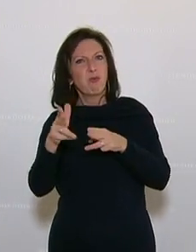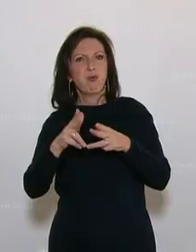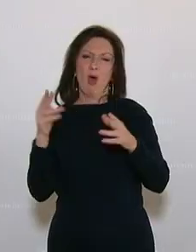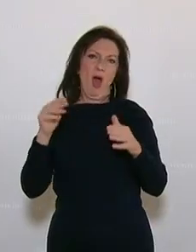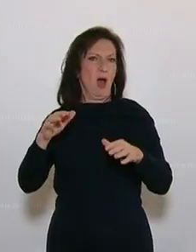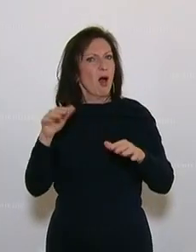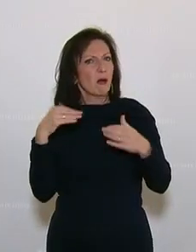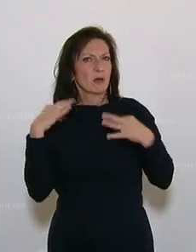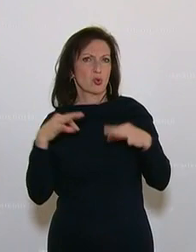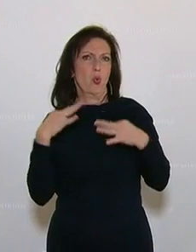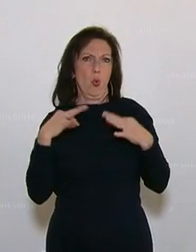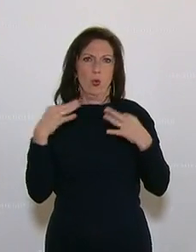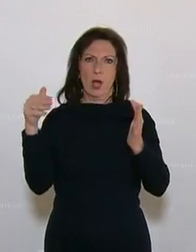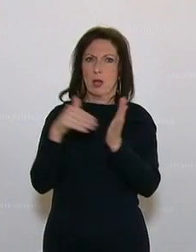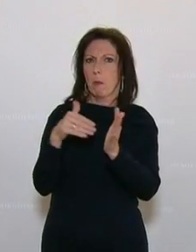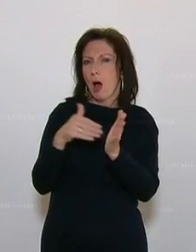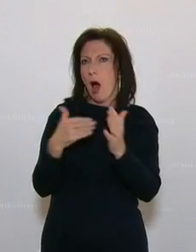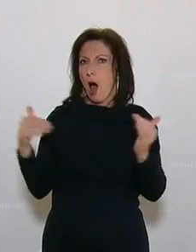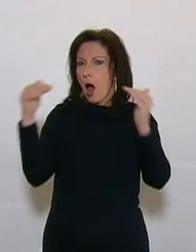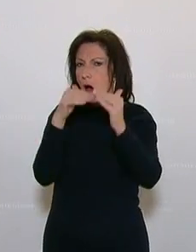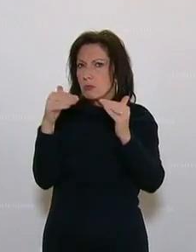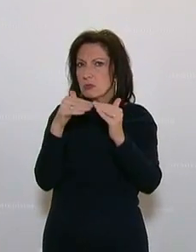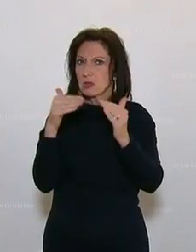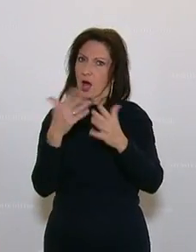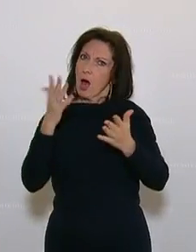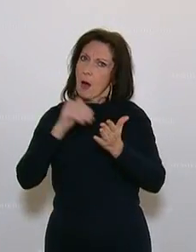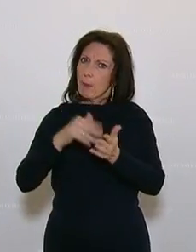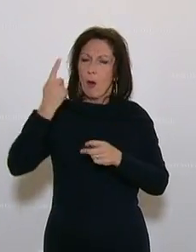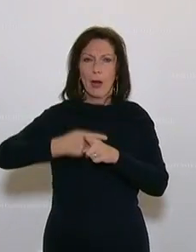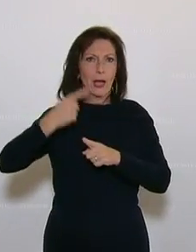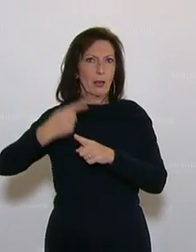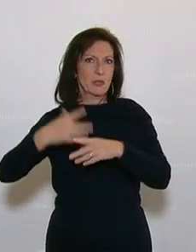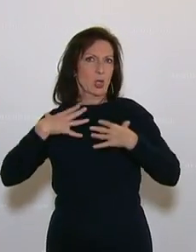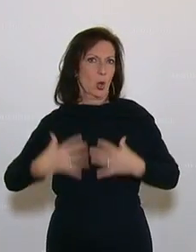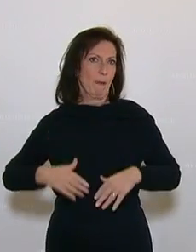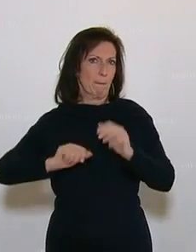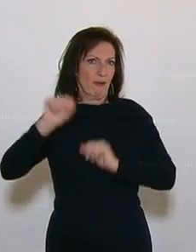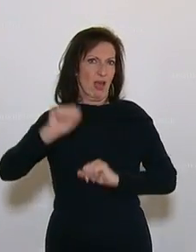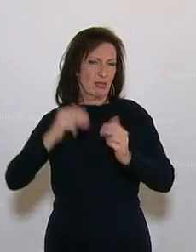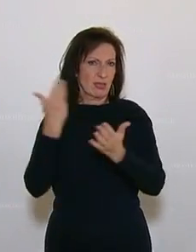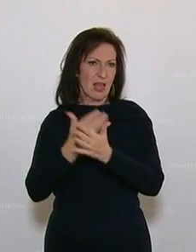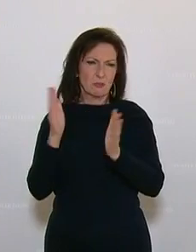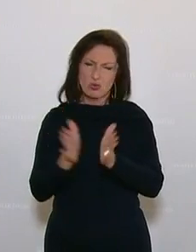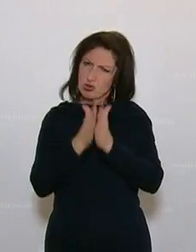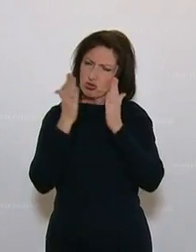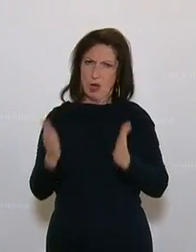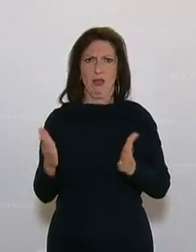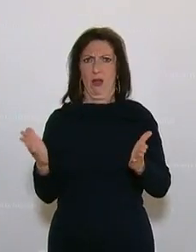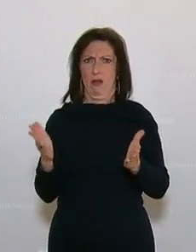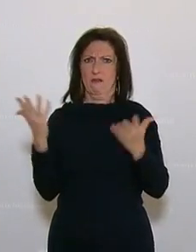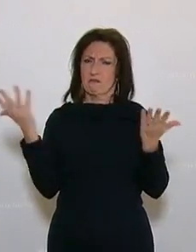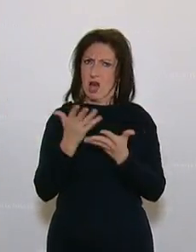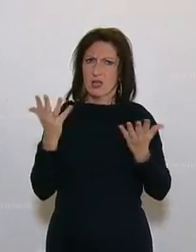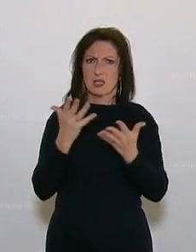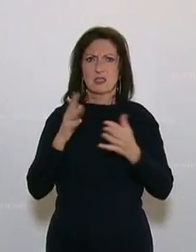aus gesundheitlichen Gründen schlichtweg auf eine regelmäßige körperliche Bewegung angewiesen. Und umso bedauerlicher ist es für uns alle, die schweren